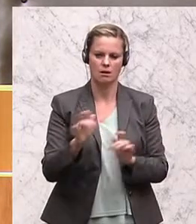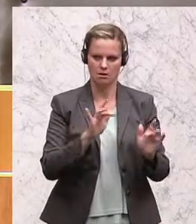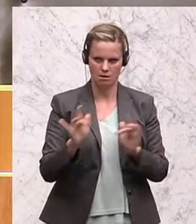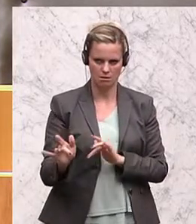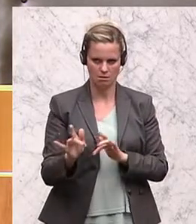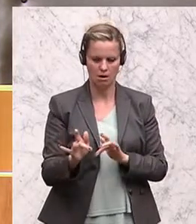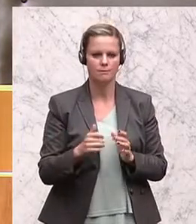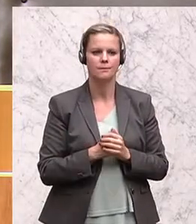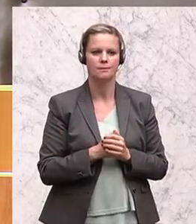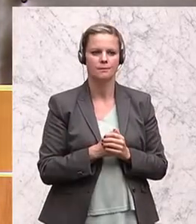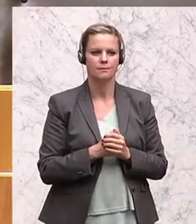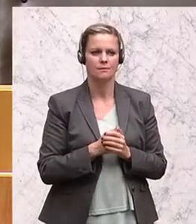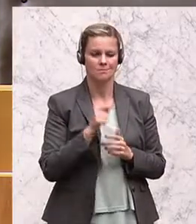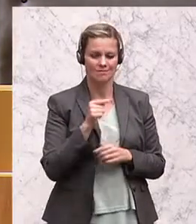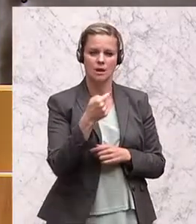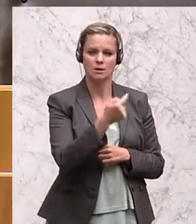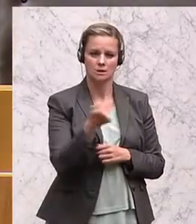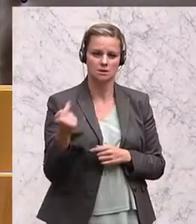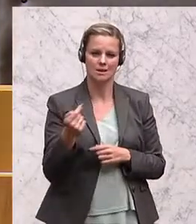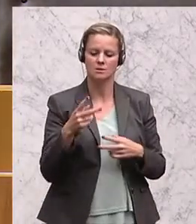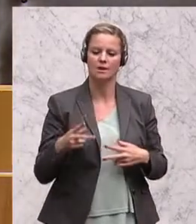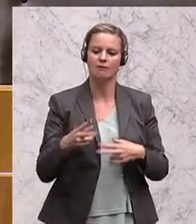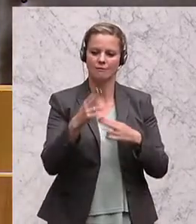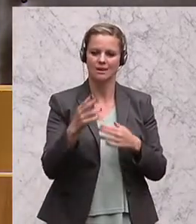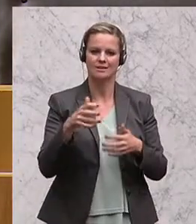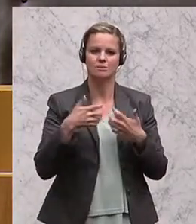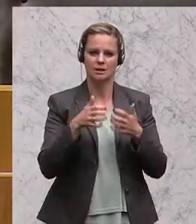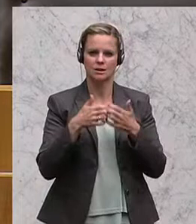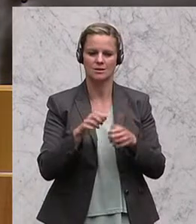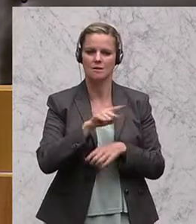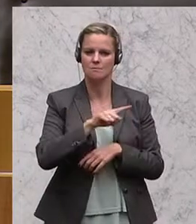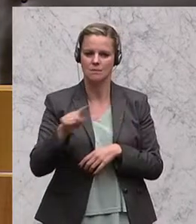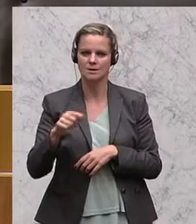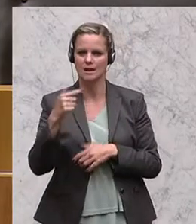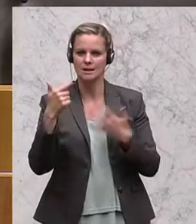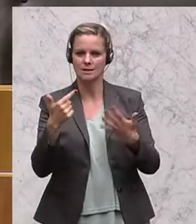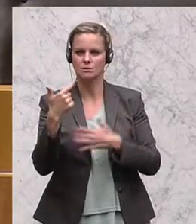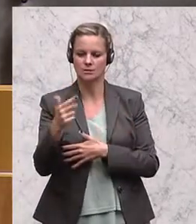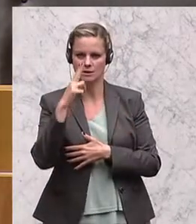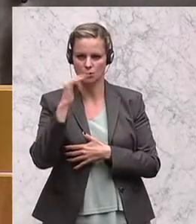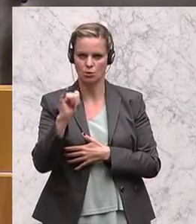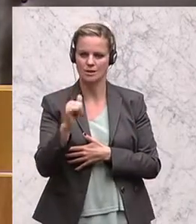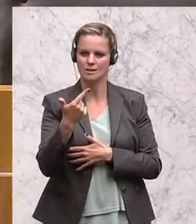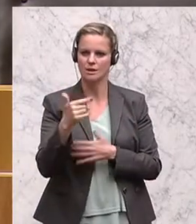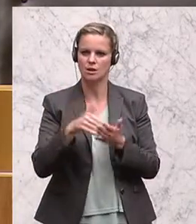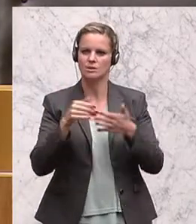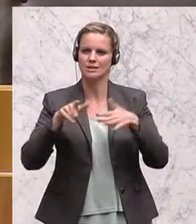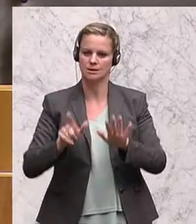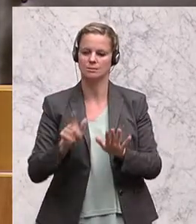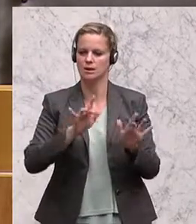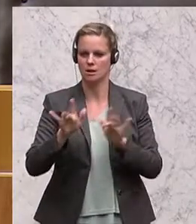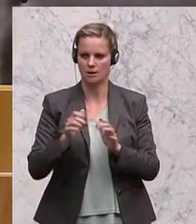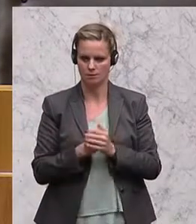eingelangt sind, die jeweils eine Frist zur Berichterstattung bis zum 27. Juni 2017 vorsehen.